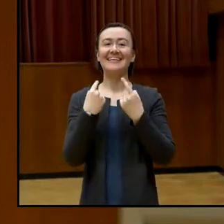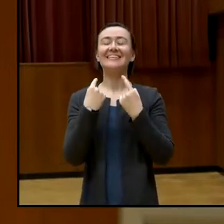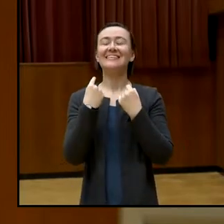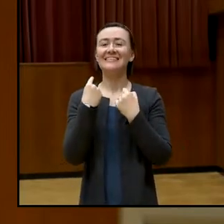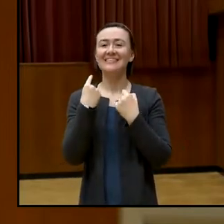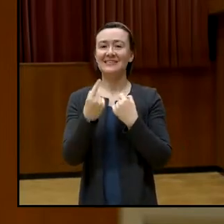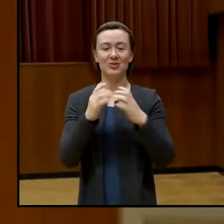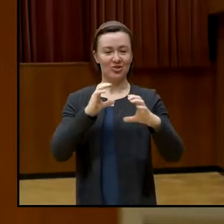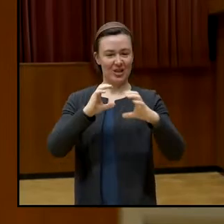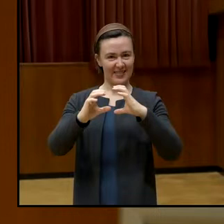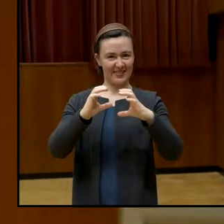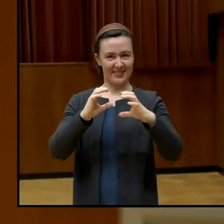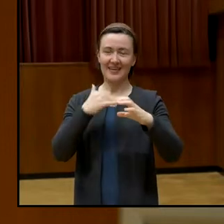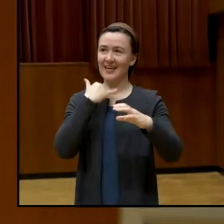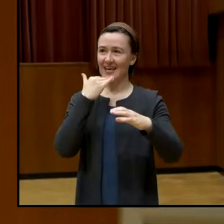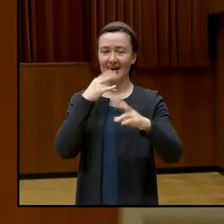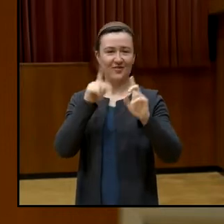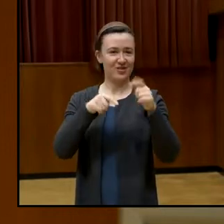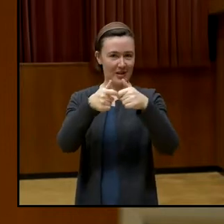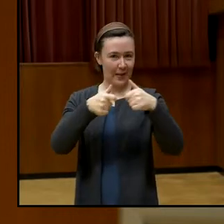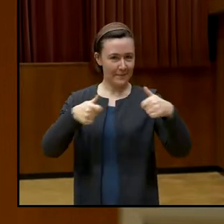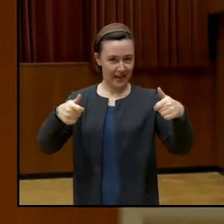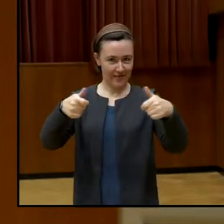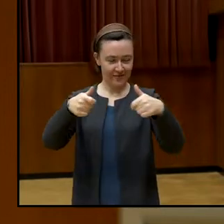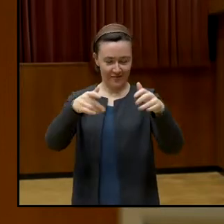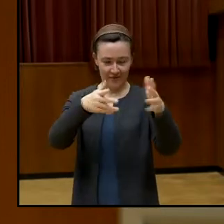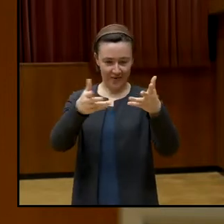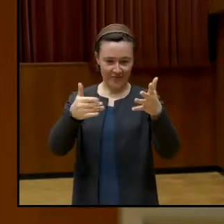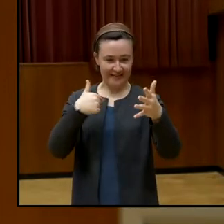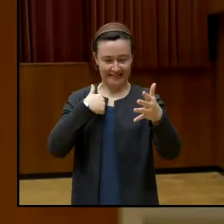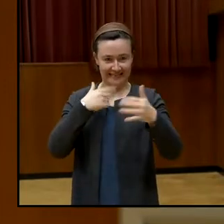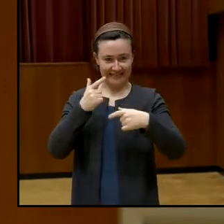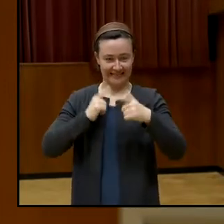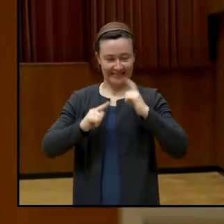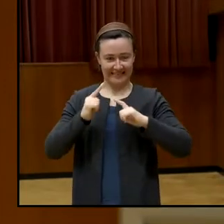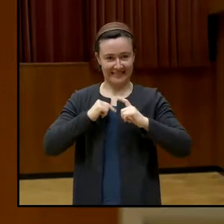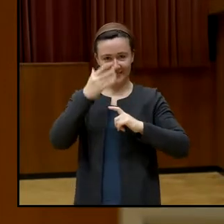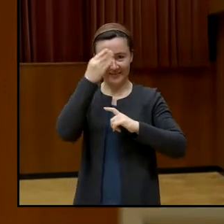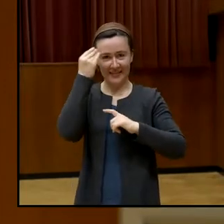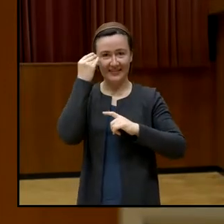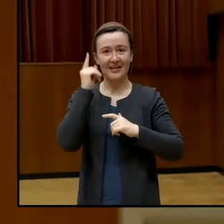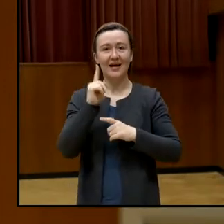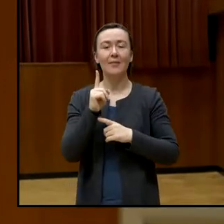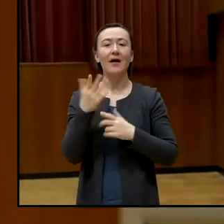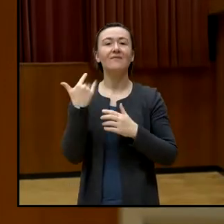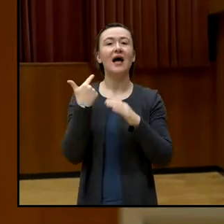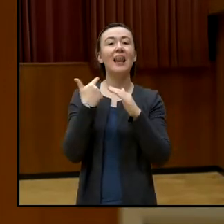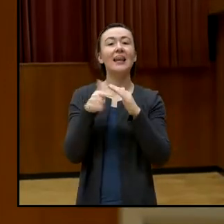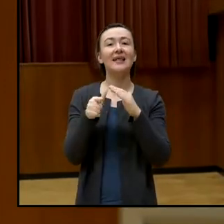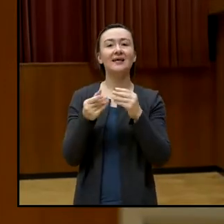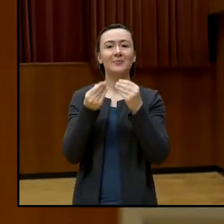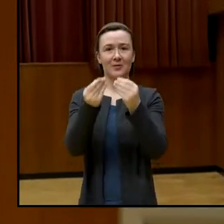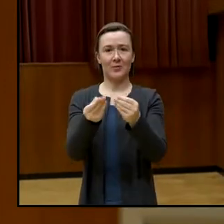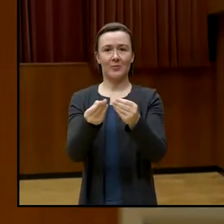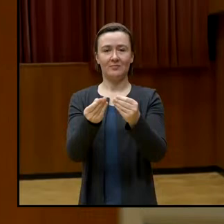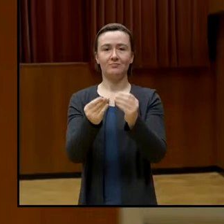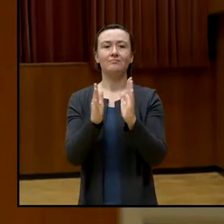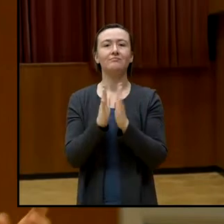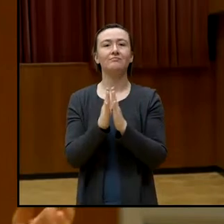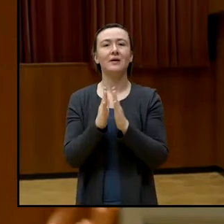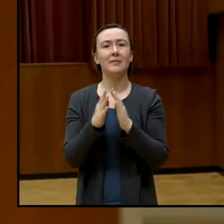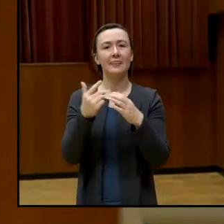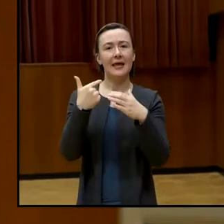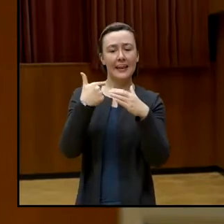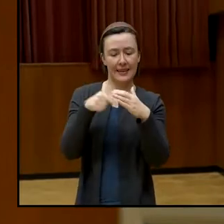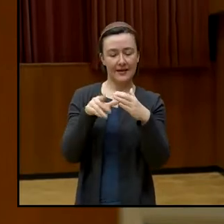jeden Fall in dem Chat, auf welcher Plattform auch immer, das ist mir leider entfallen, einen Link bekommen. Bitte steigen Sie mit dem Link